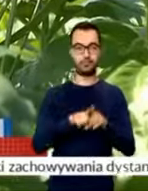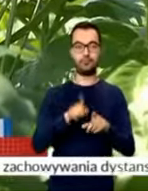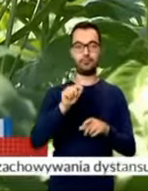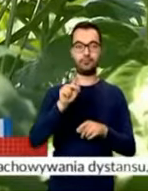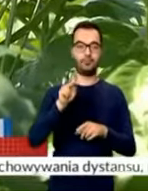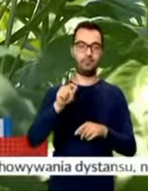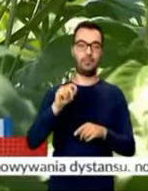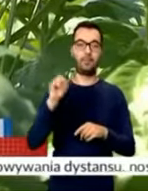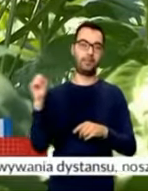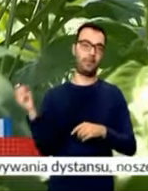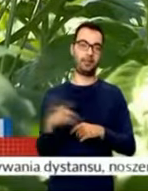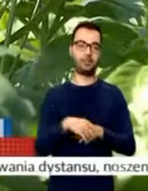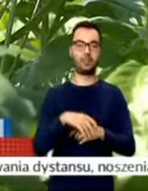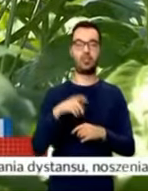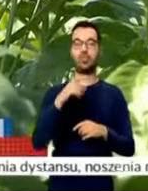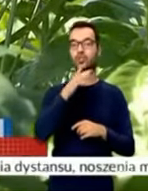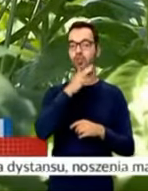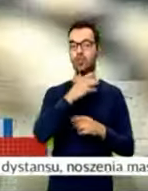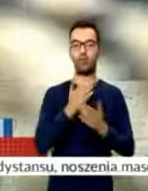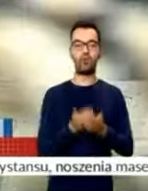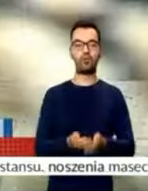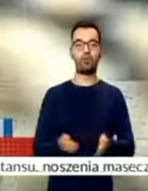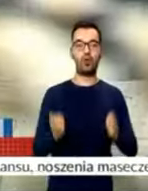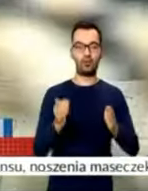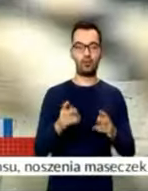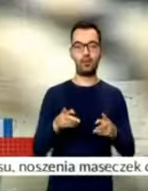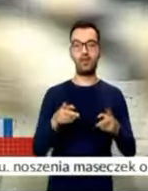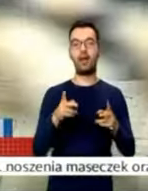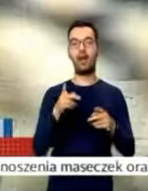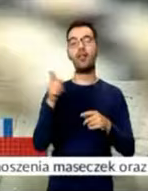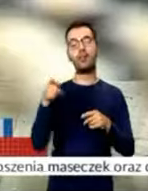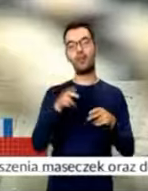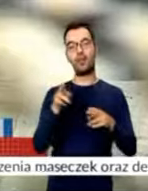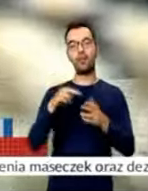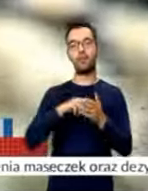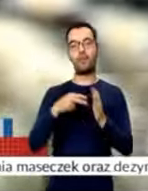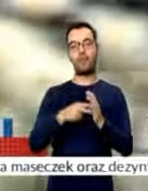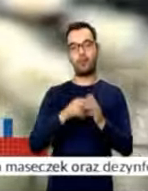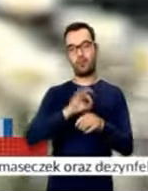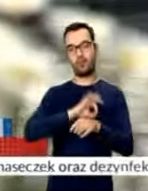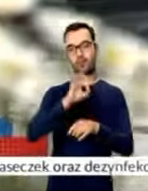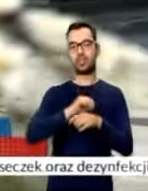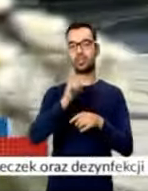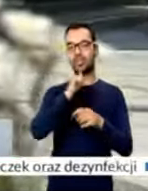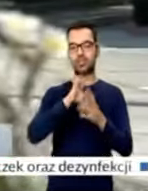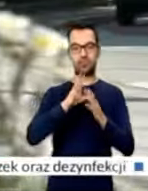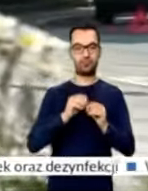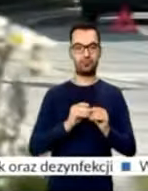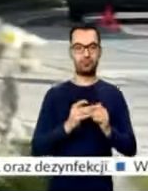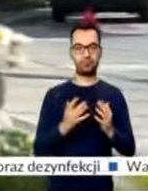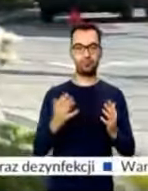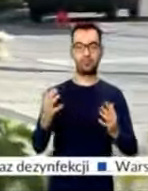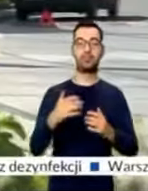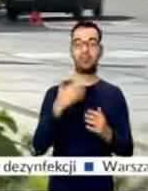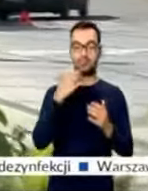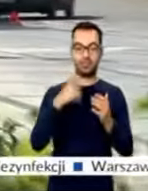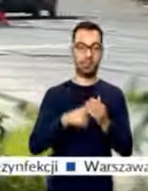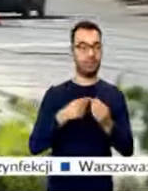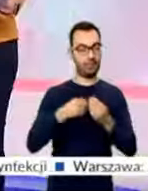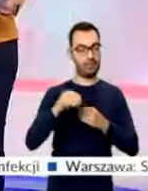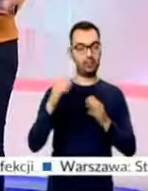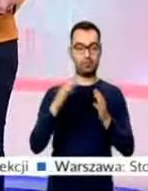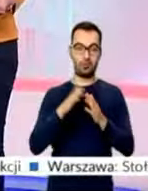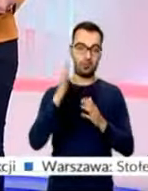Piasecznie. Ziołowe Donice to fragment projektu zazieleniania miasta, gdzie w szybkim tempie przybywa domów i mieszkańców.